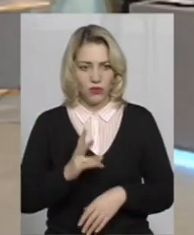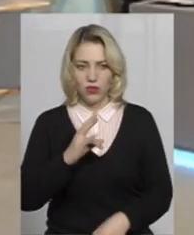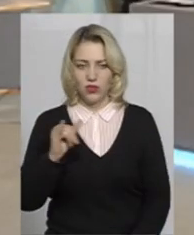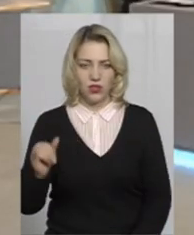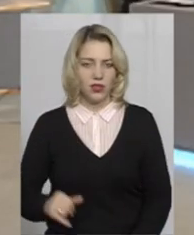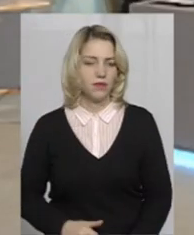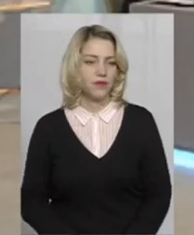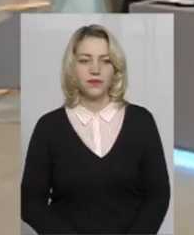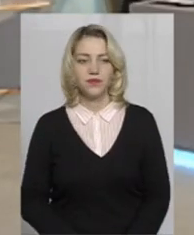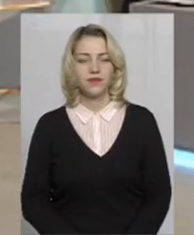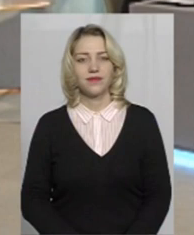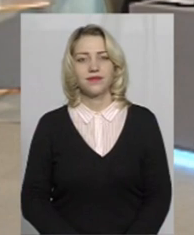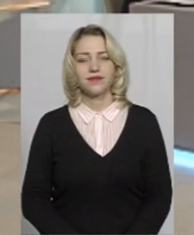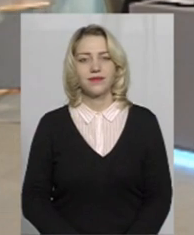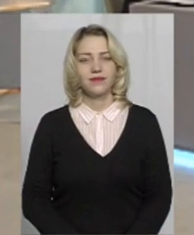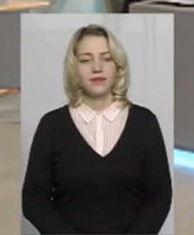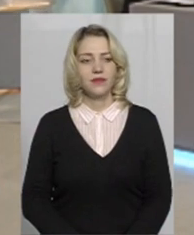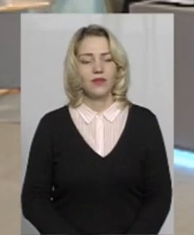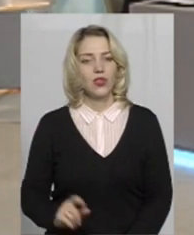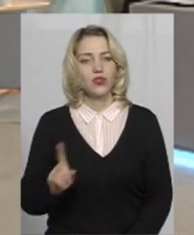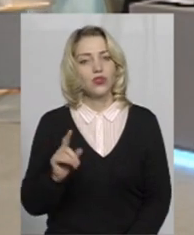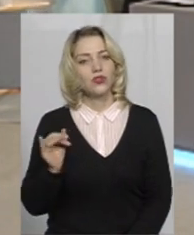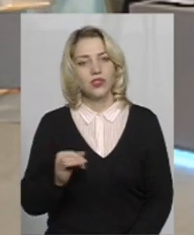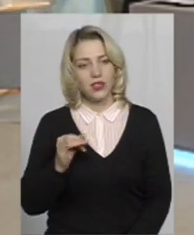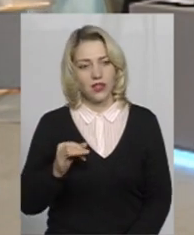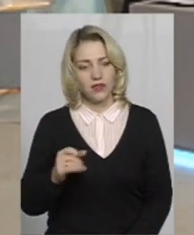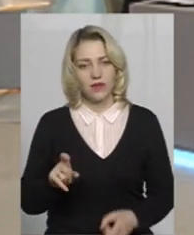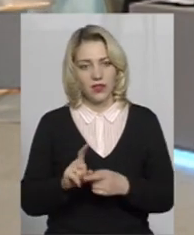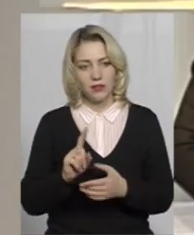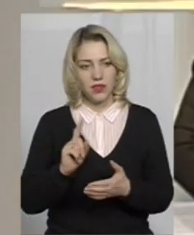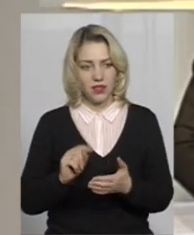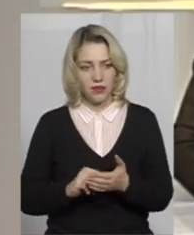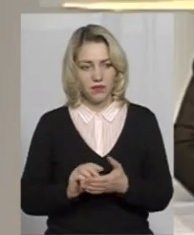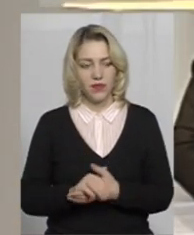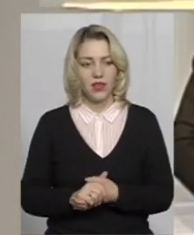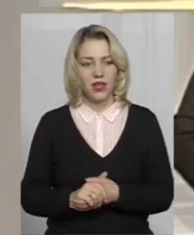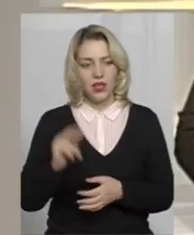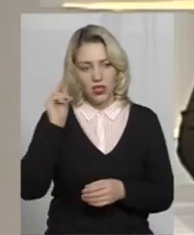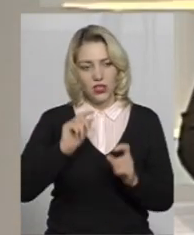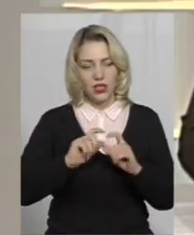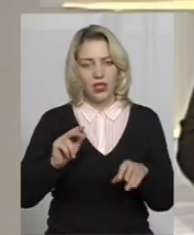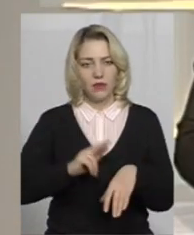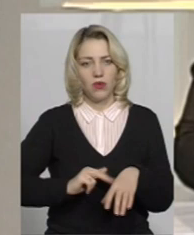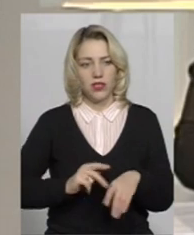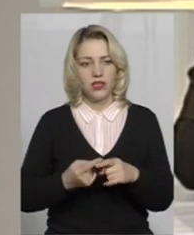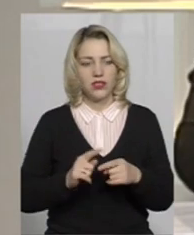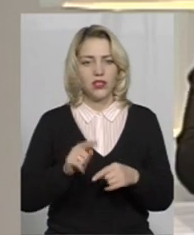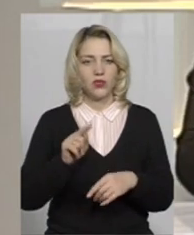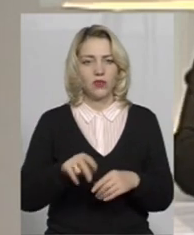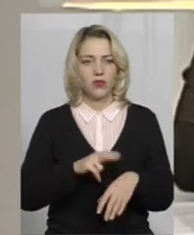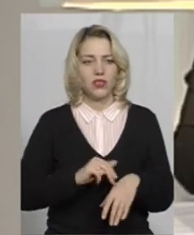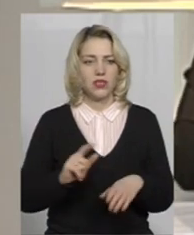випадку. Ні. От, що цікаво, таке питання. Шкільний поліцейський – це той